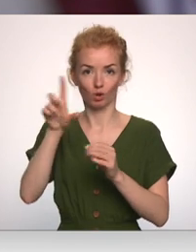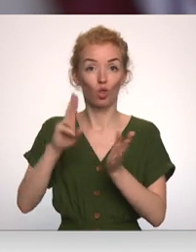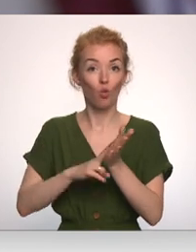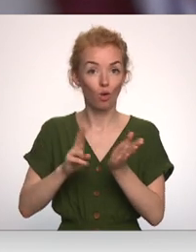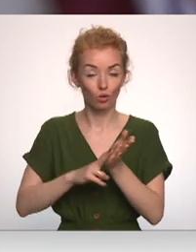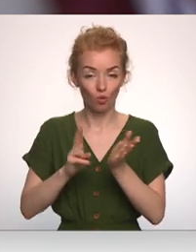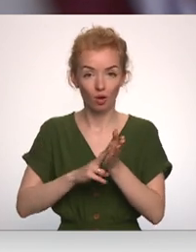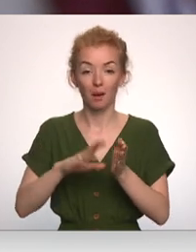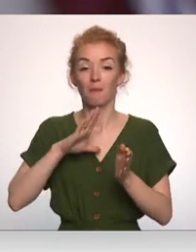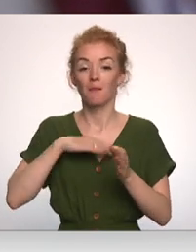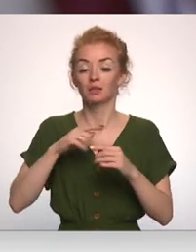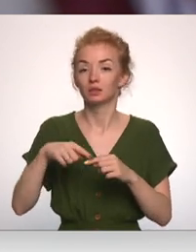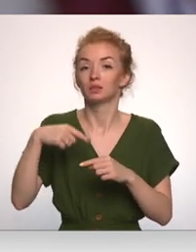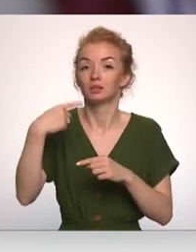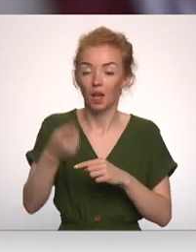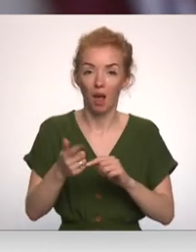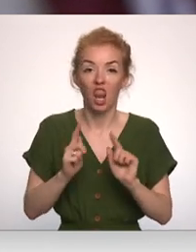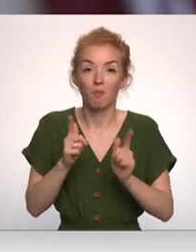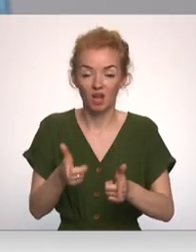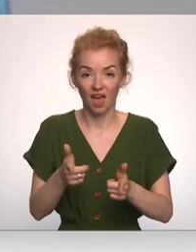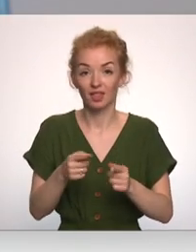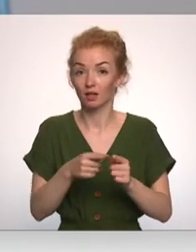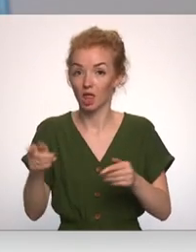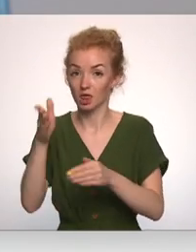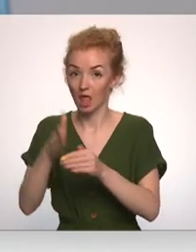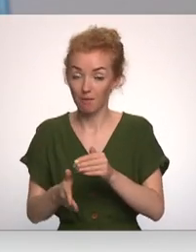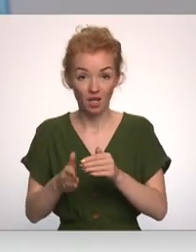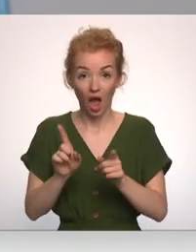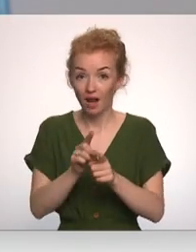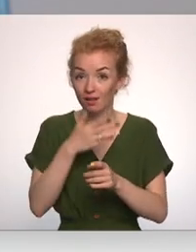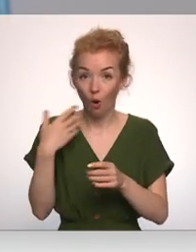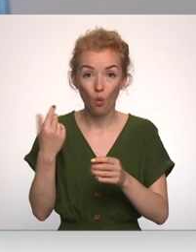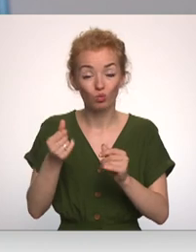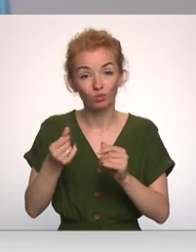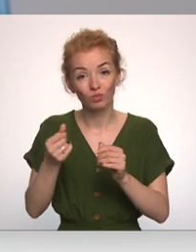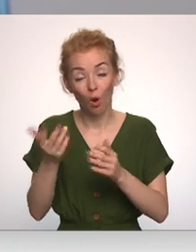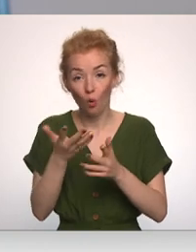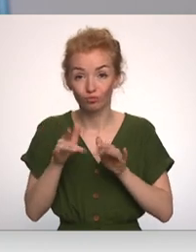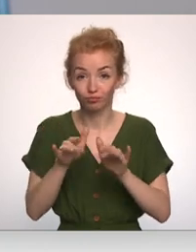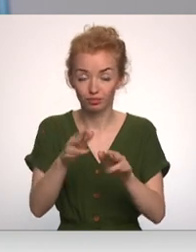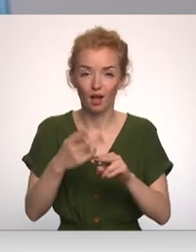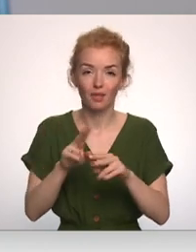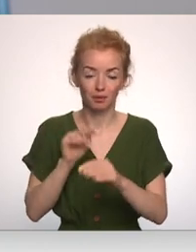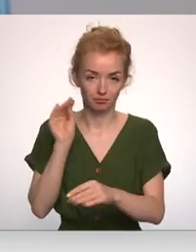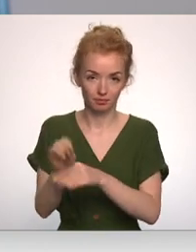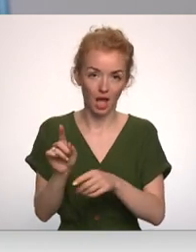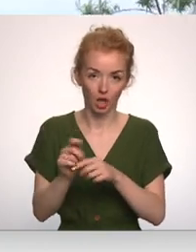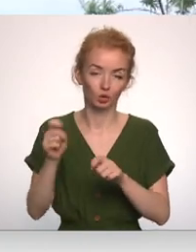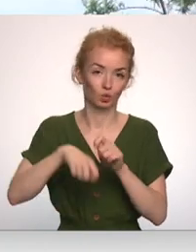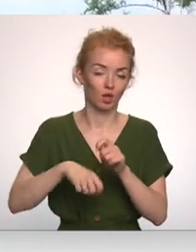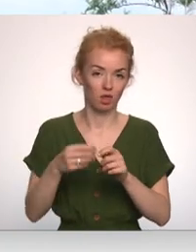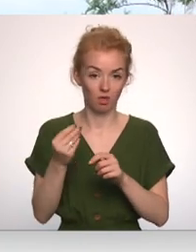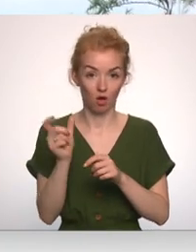Tālāk jau šajā laprātīgi noteiktajā termiņā nekas nav noticis. Tad jau tiek piemērots arī šīs piespiedu naudas.